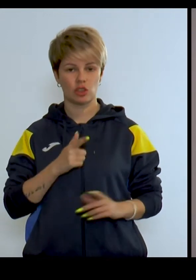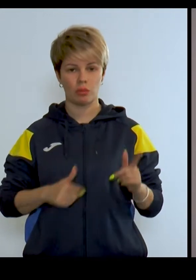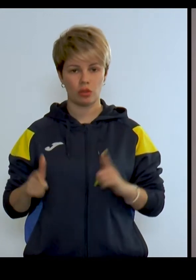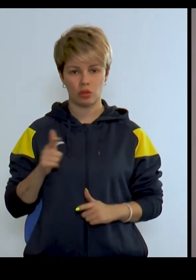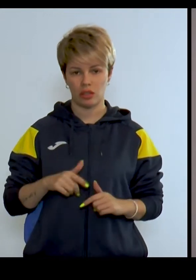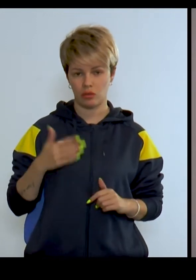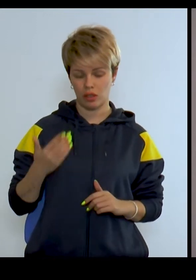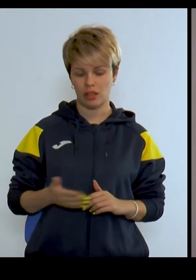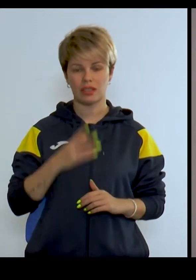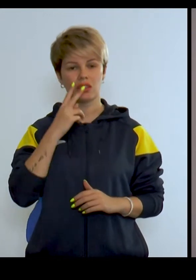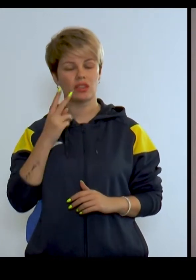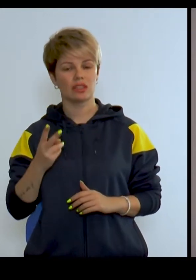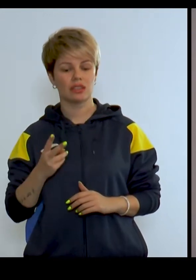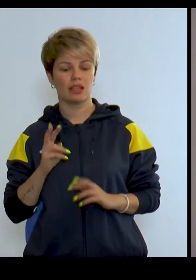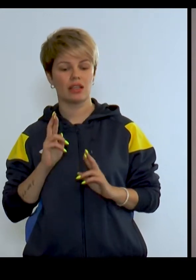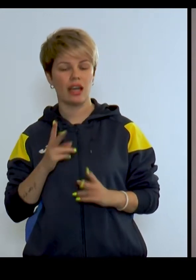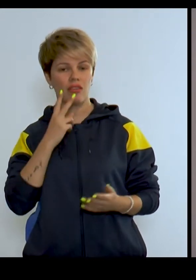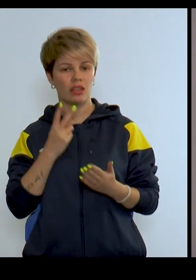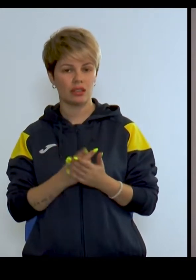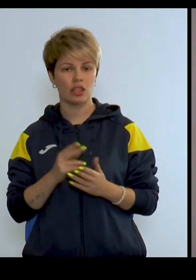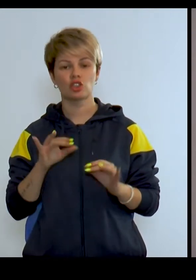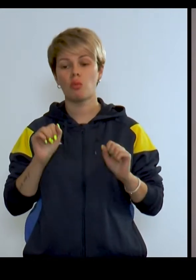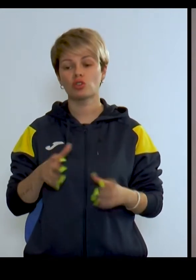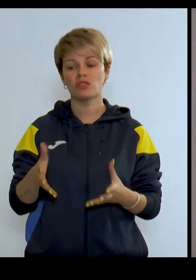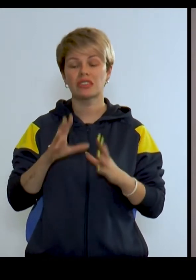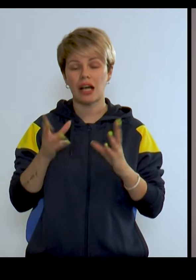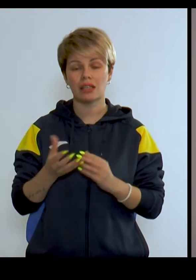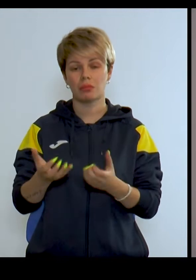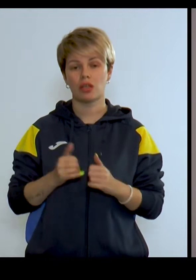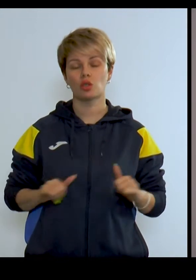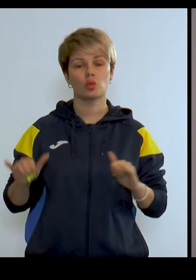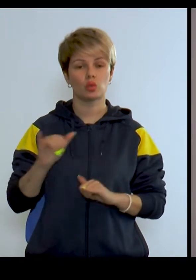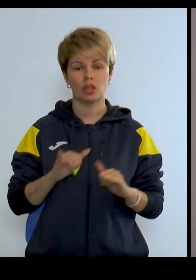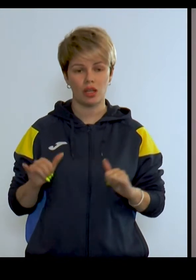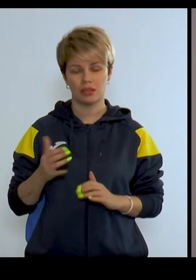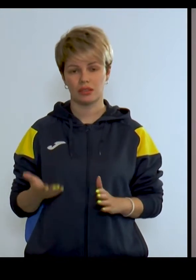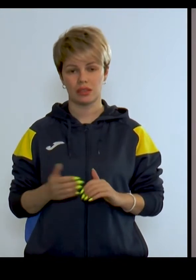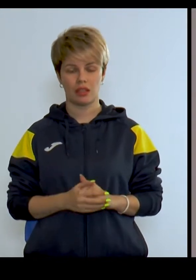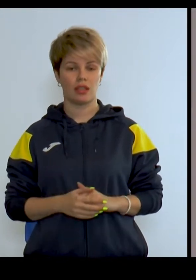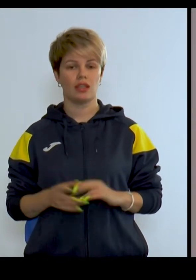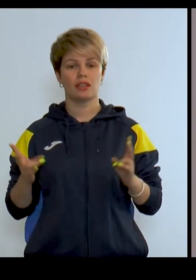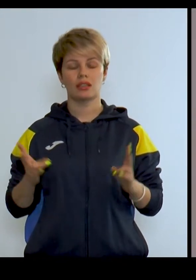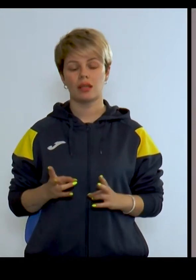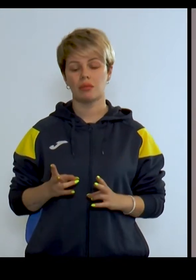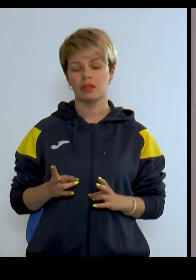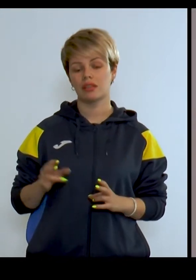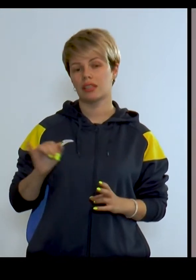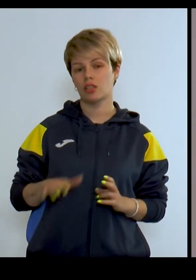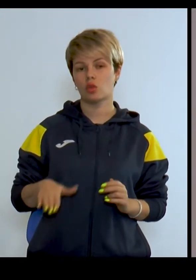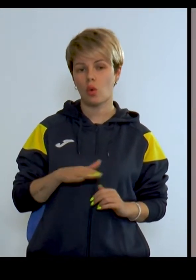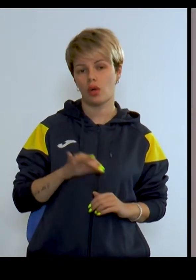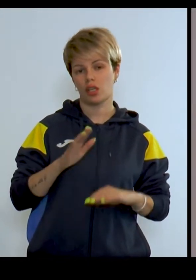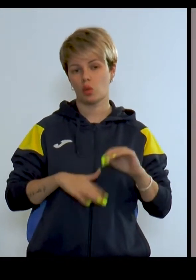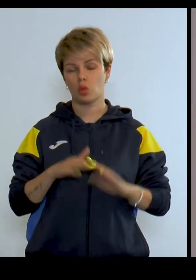підготовка Там готувалися, дивилися хто як виглядає Чи можна їх взагалі брати кудись чи не можна Тому що треба і